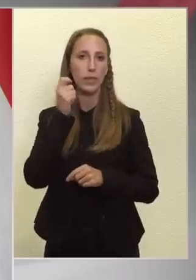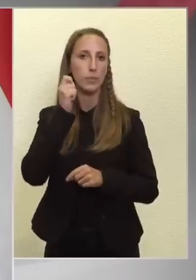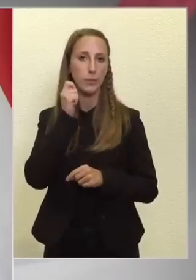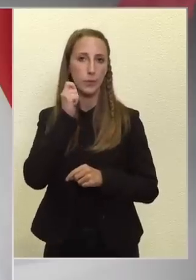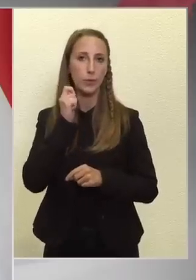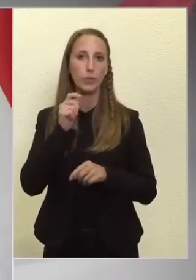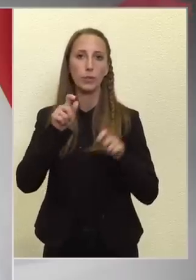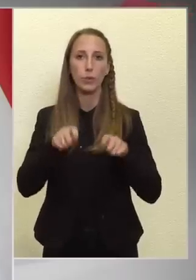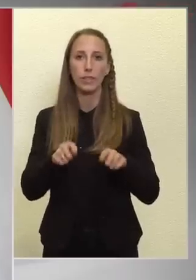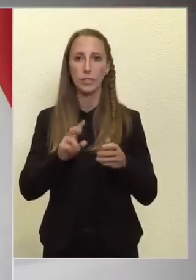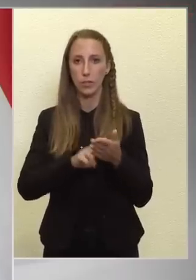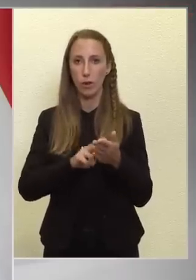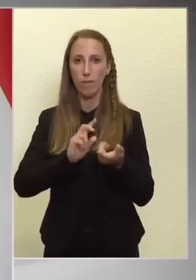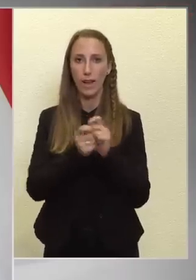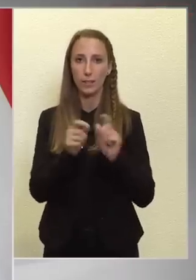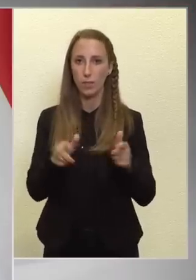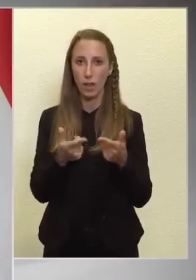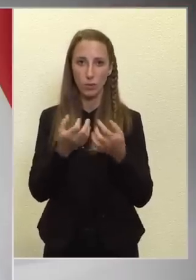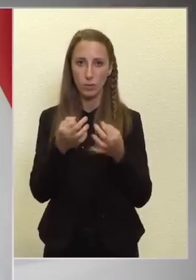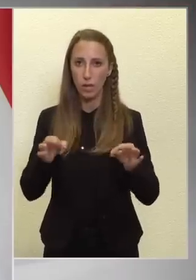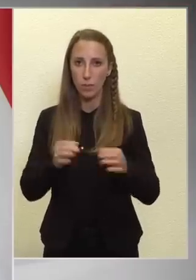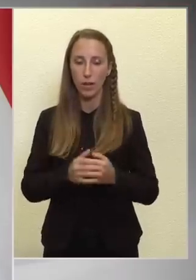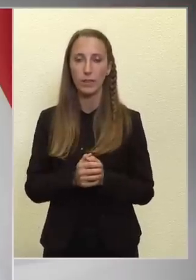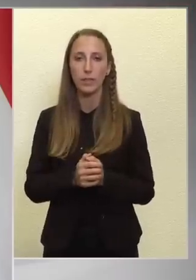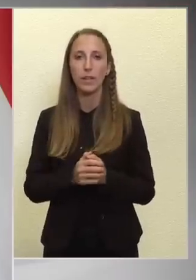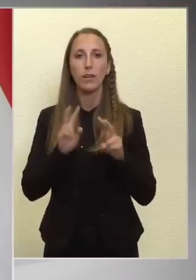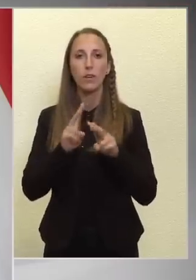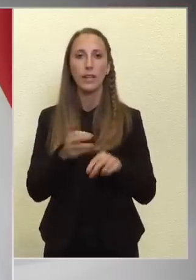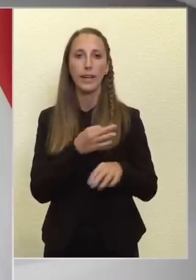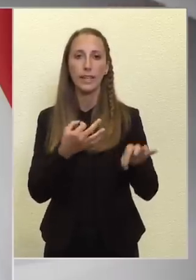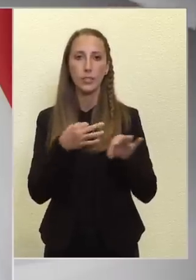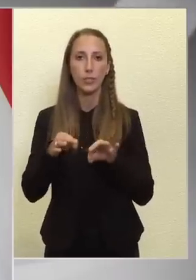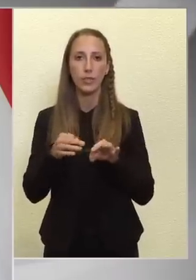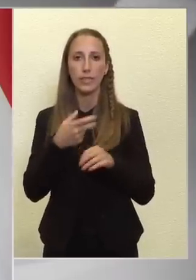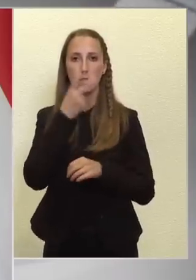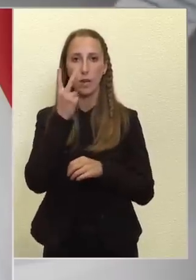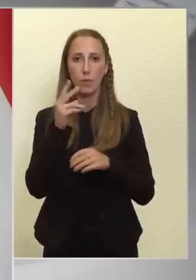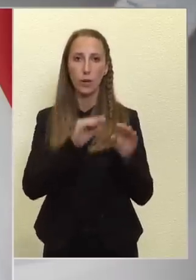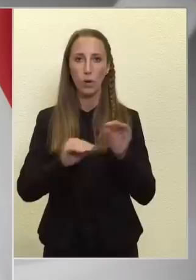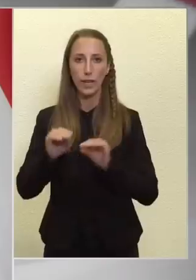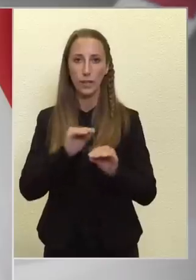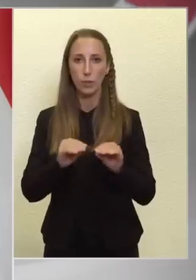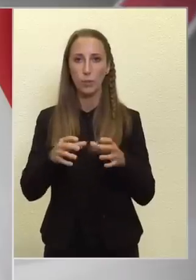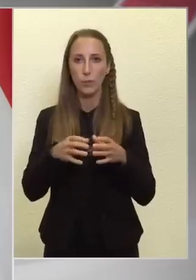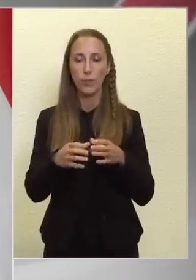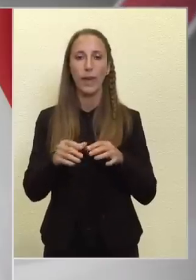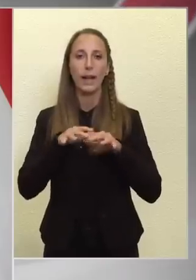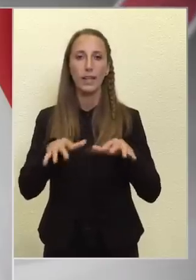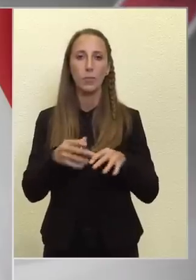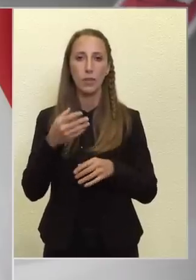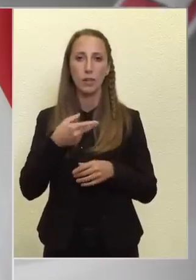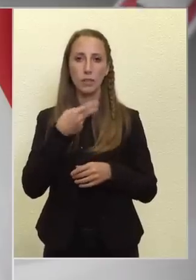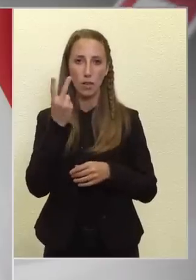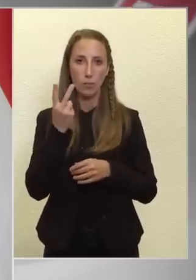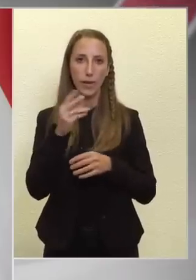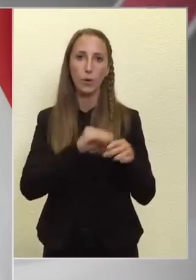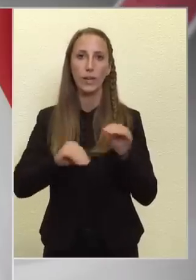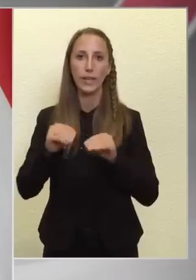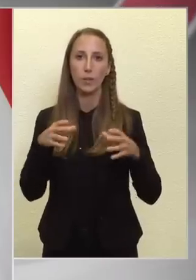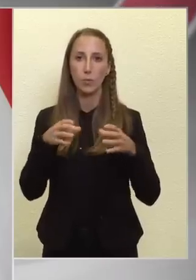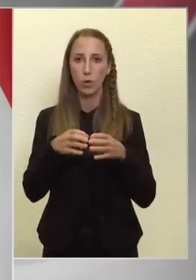döntési joga is változatlanul szabad. Van egy egészségügyi szakmai kollégium, általában ezeknek a szakmai kollégiumnak a